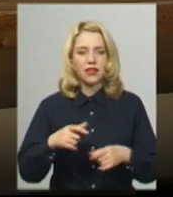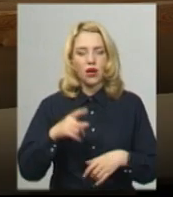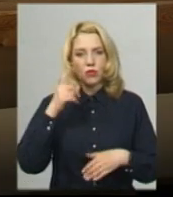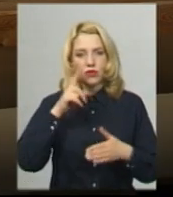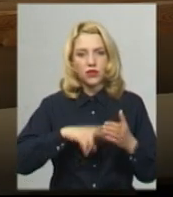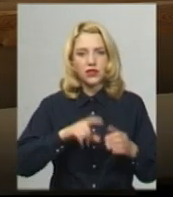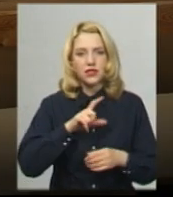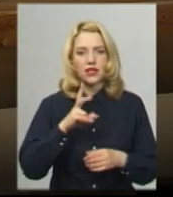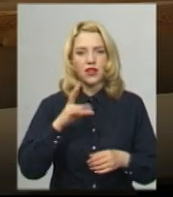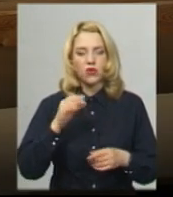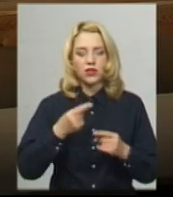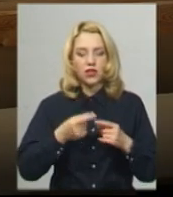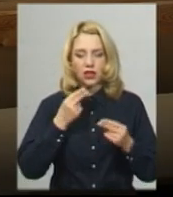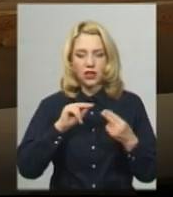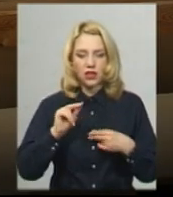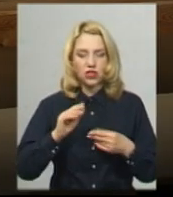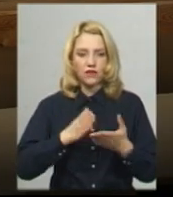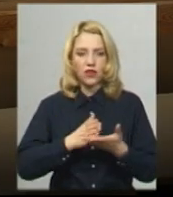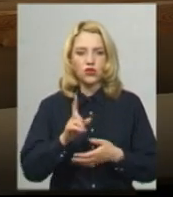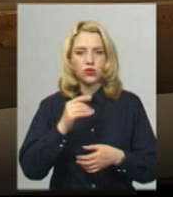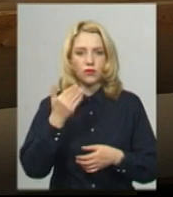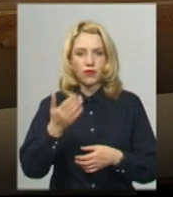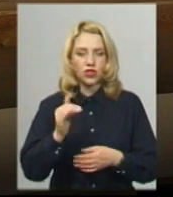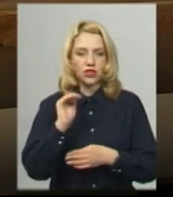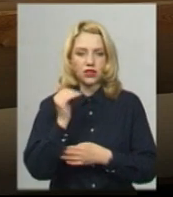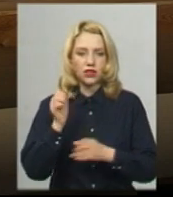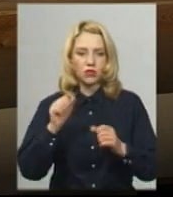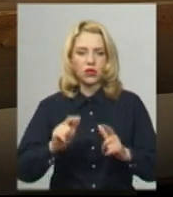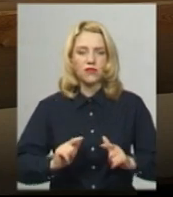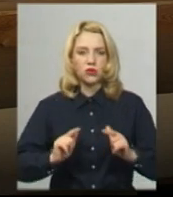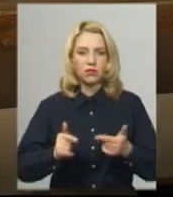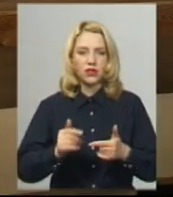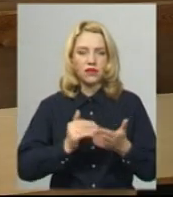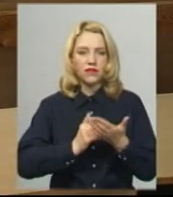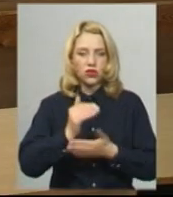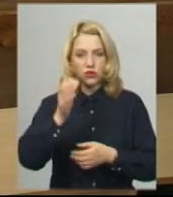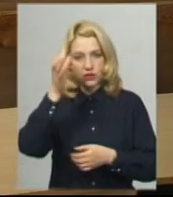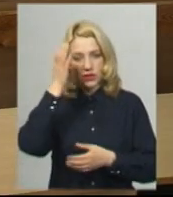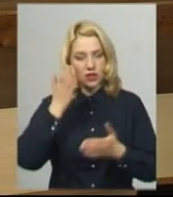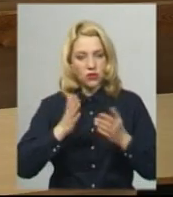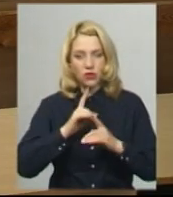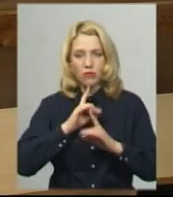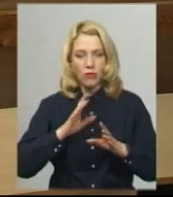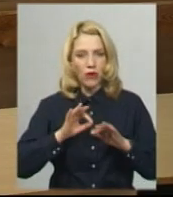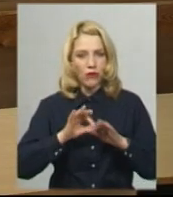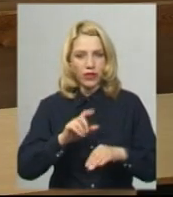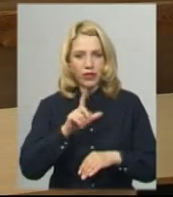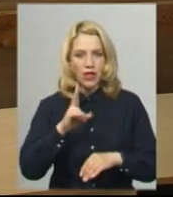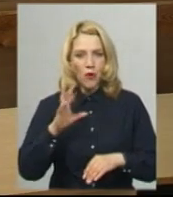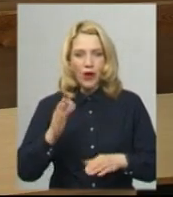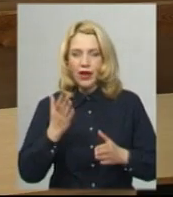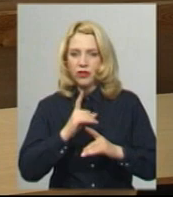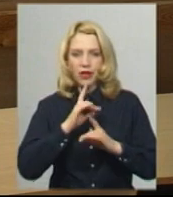оптимальний варіант для того, щоб ваша дитина могла вступити до закладу вищої освіти. Тому що якщо не проводити ЗНО, проводити вступні